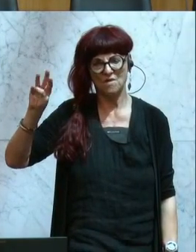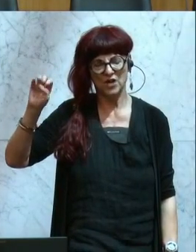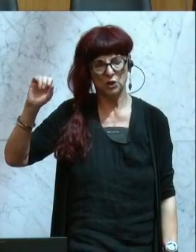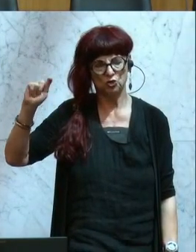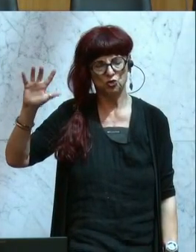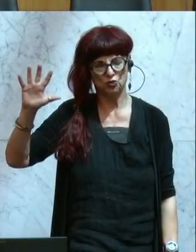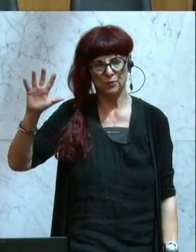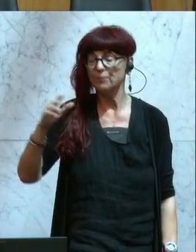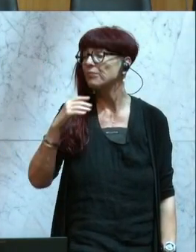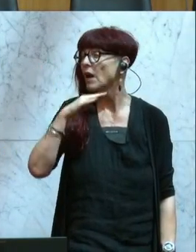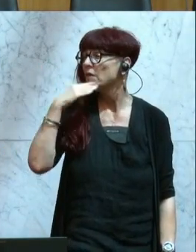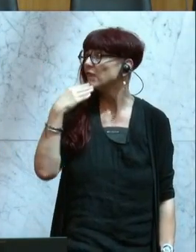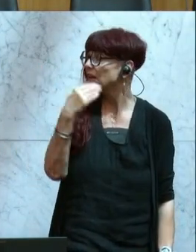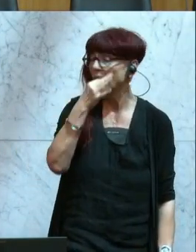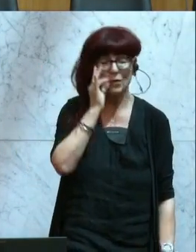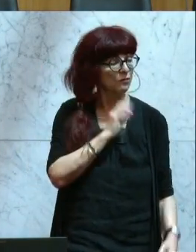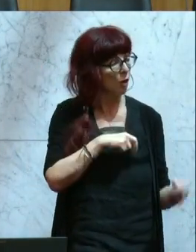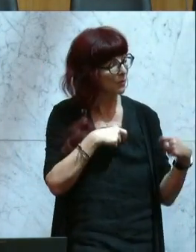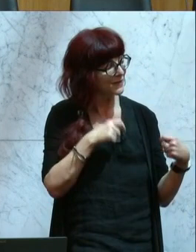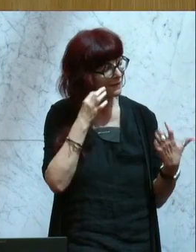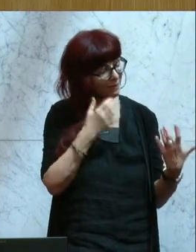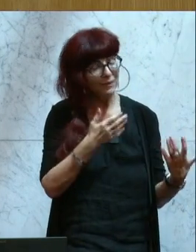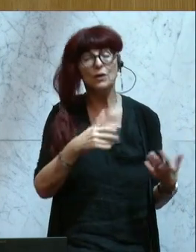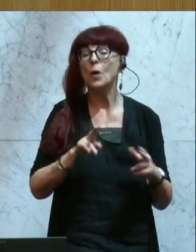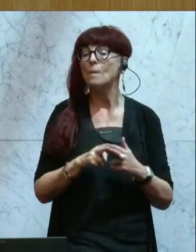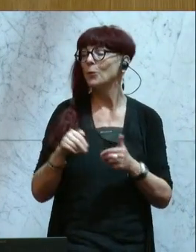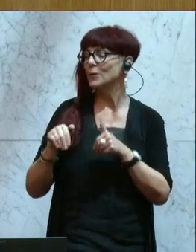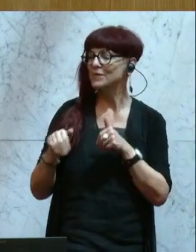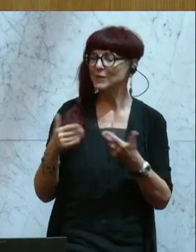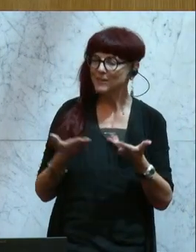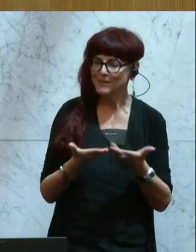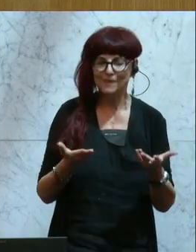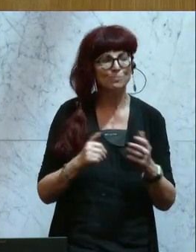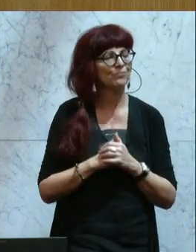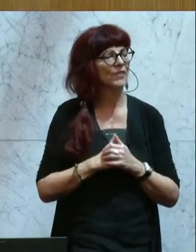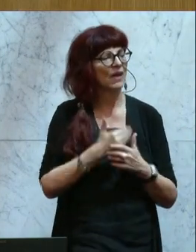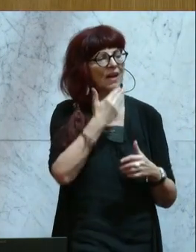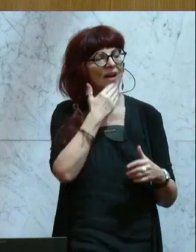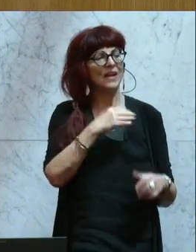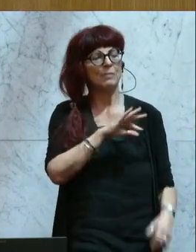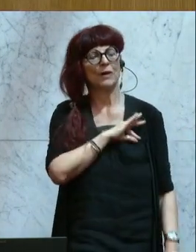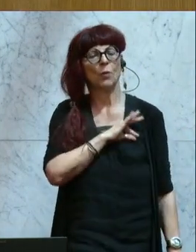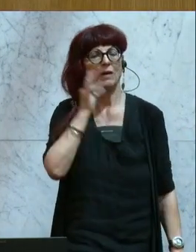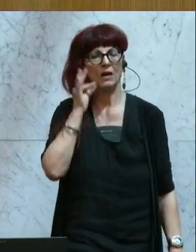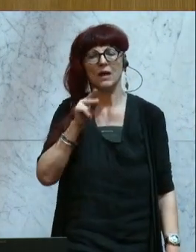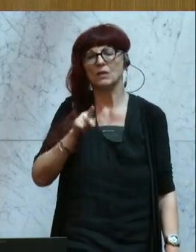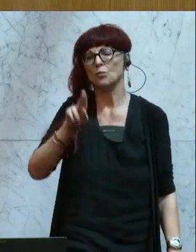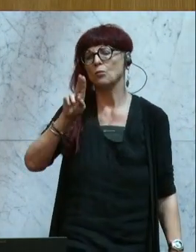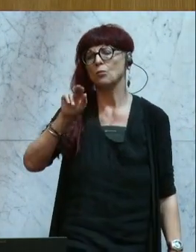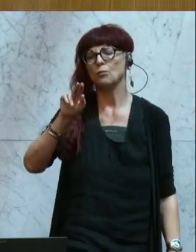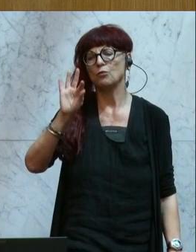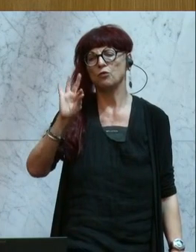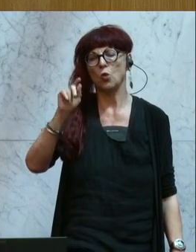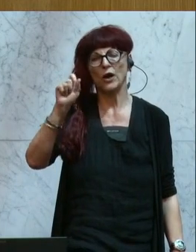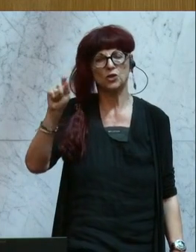Vielen Dank, Frau Präsidentin, Herr Bundesminister. Zunächst einmal, Frau Kollegin Purceller, herzlichen Dank für